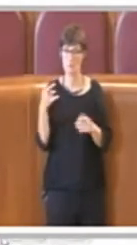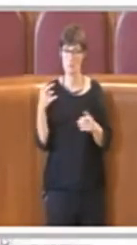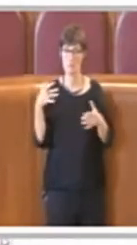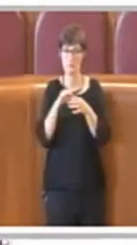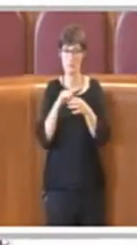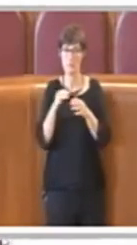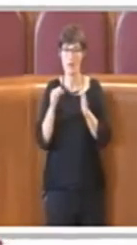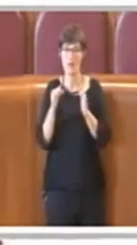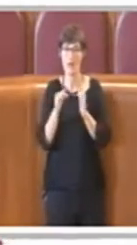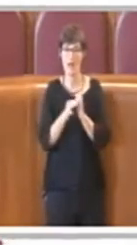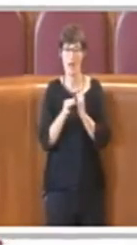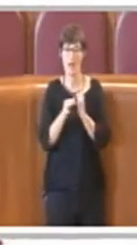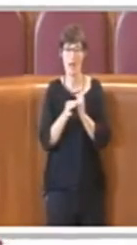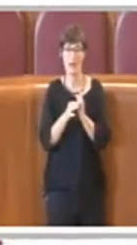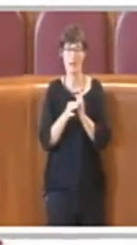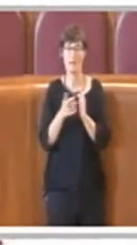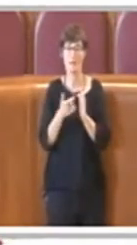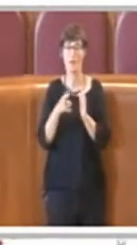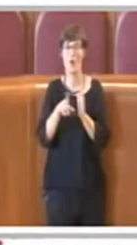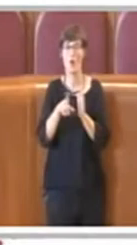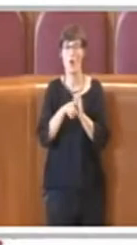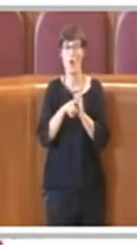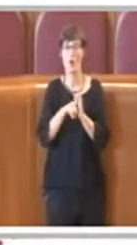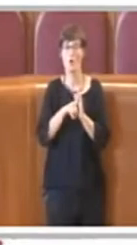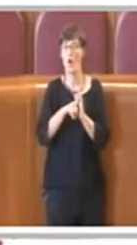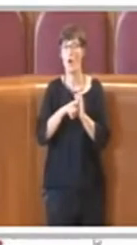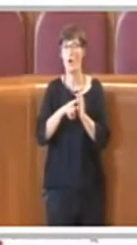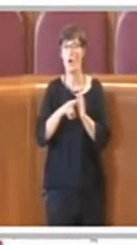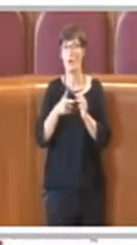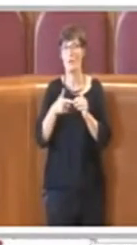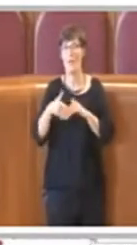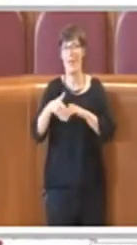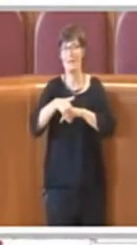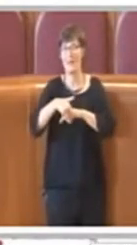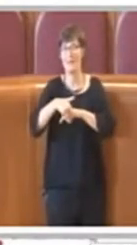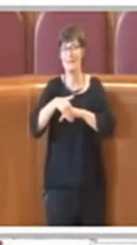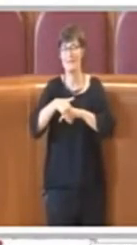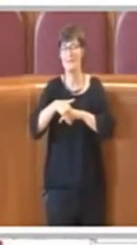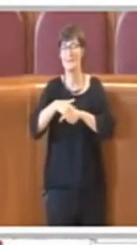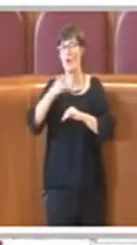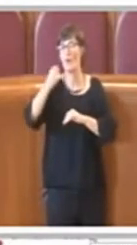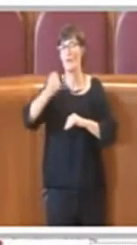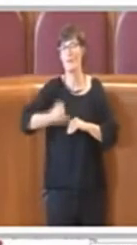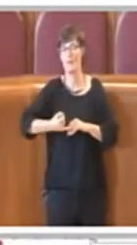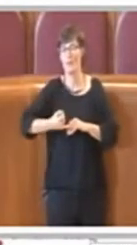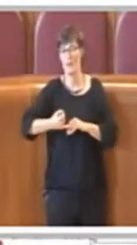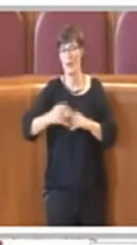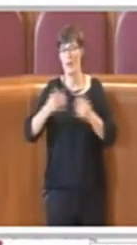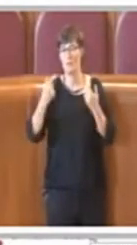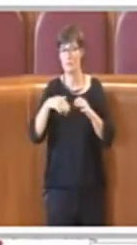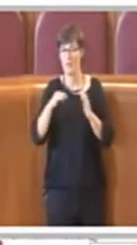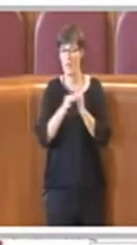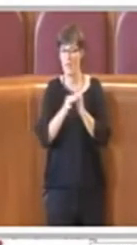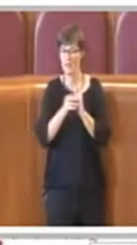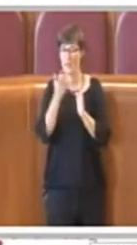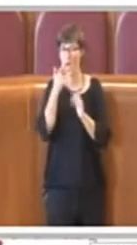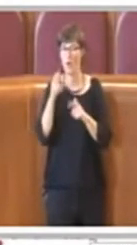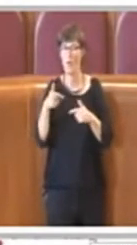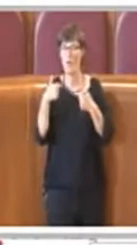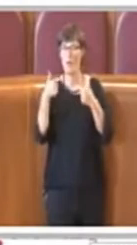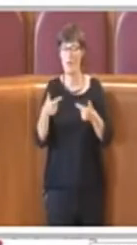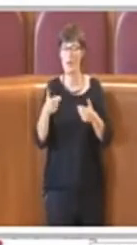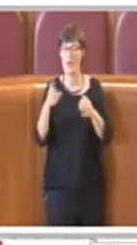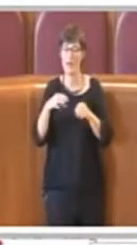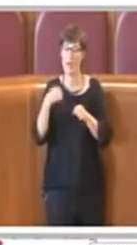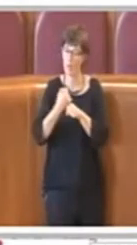norme transitorie e finali. Sicuramente con questo articolo si è voluto garantire la continuità rispetto al lavoro